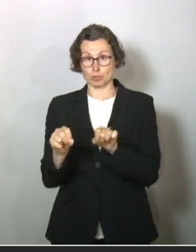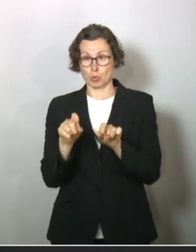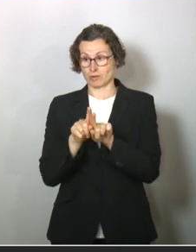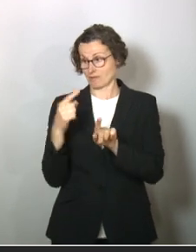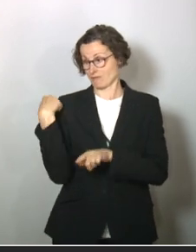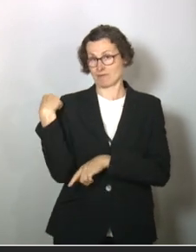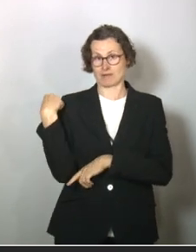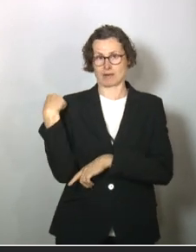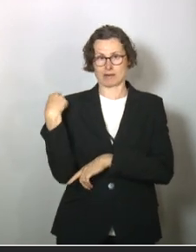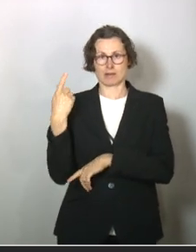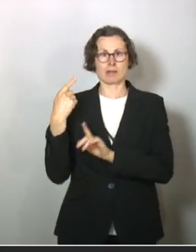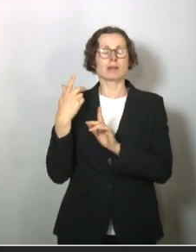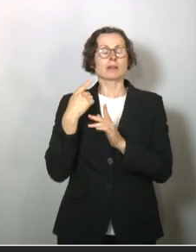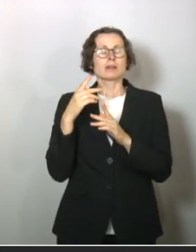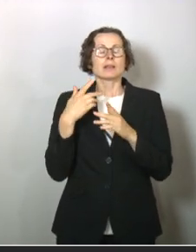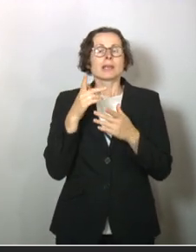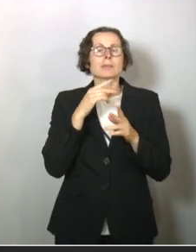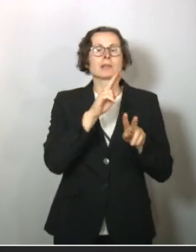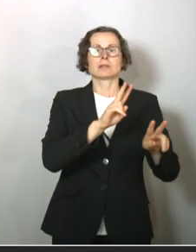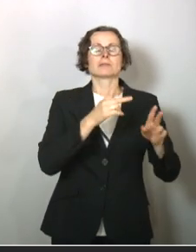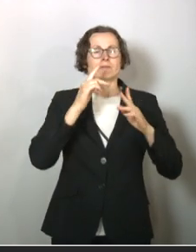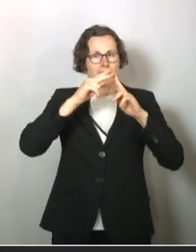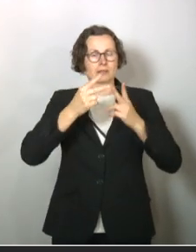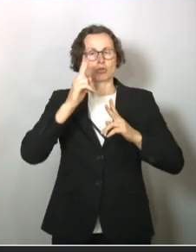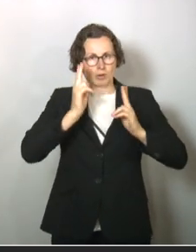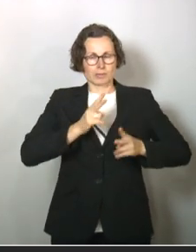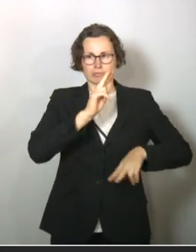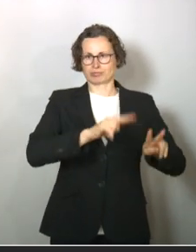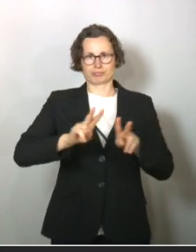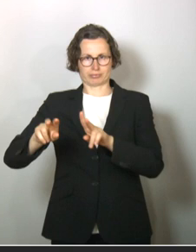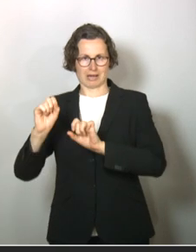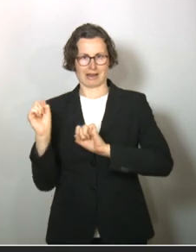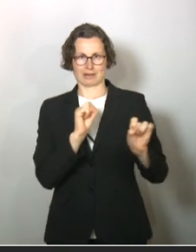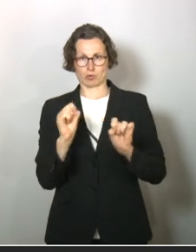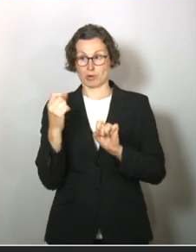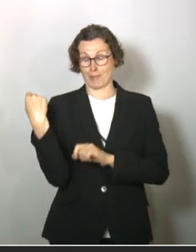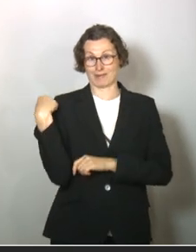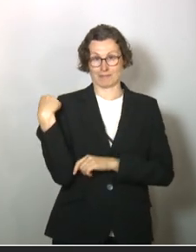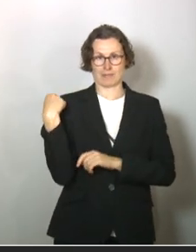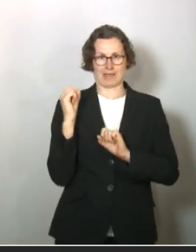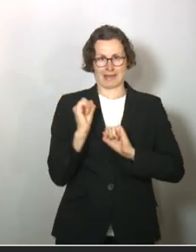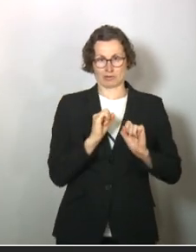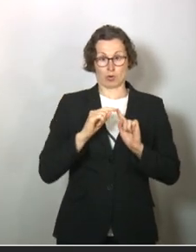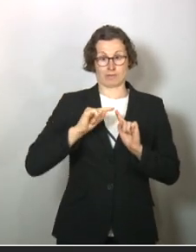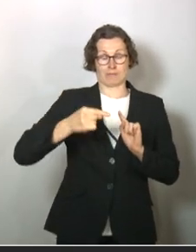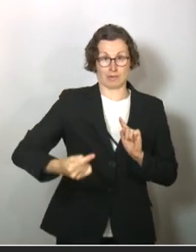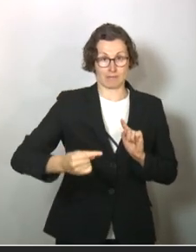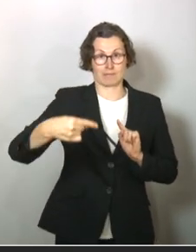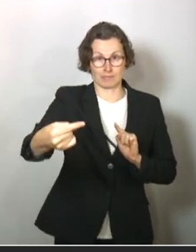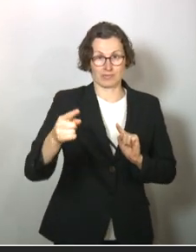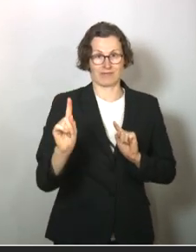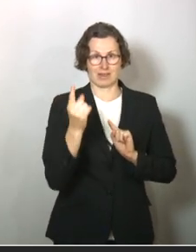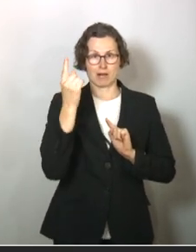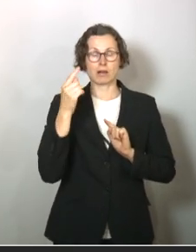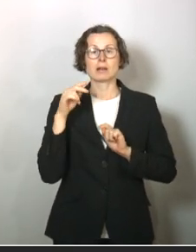ich komme gleich nochmal dazu, es gibt schon unterschiedliche Reaktionen, wie wir das diesmal gemacht haben. Dann ist die